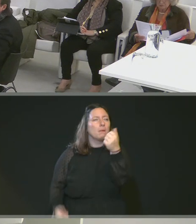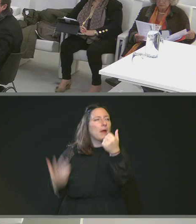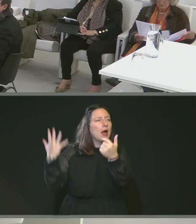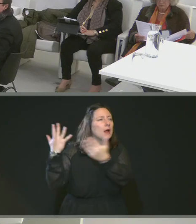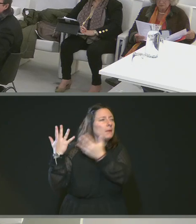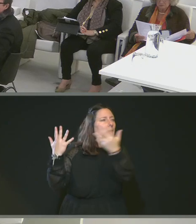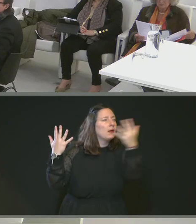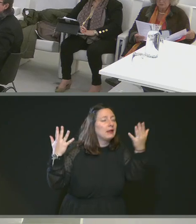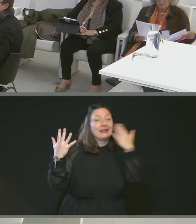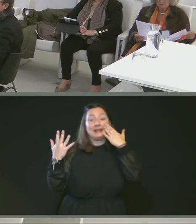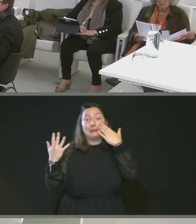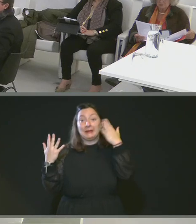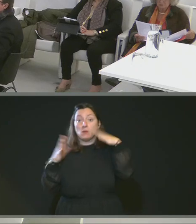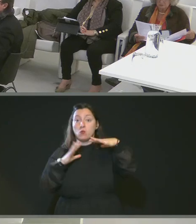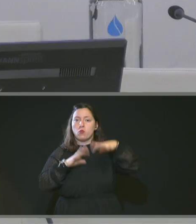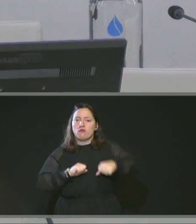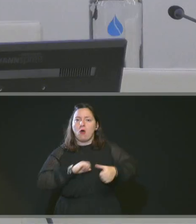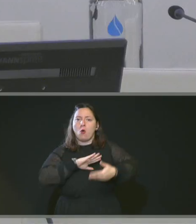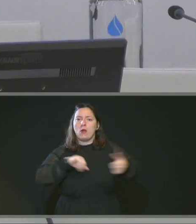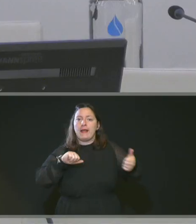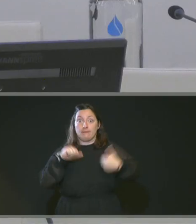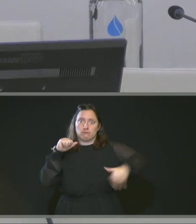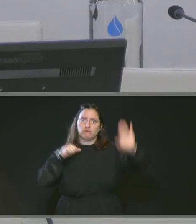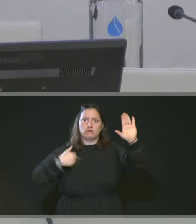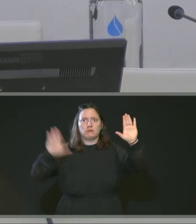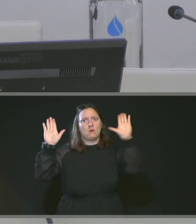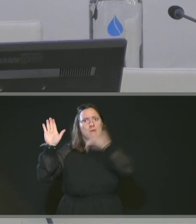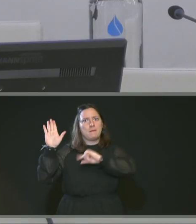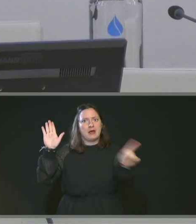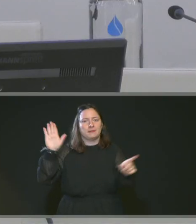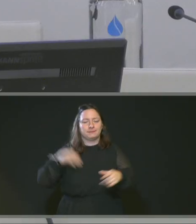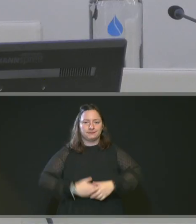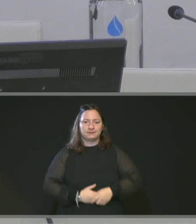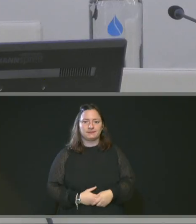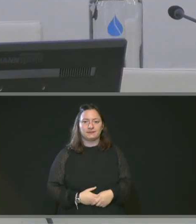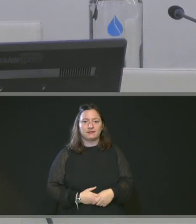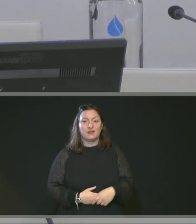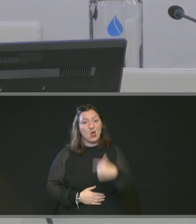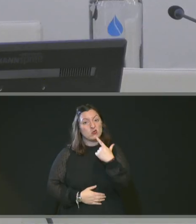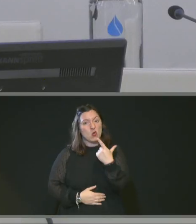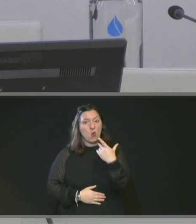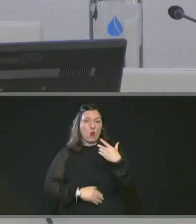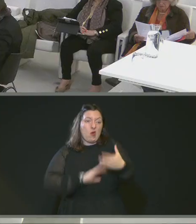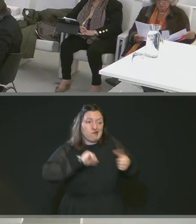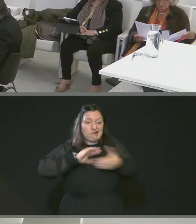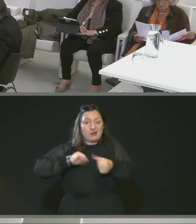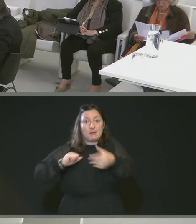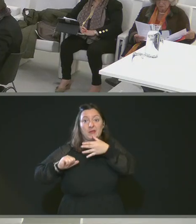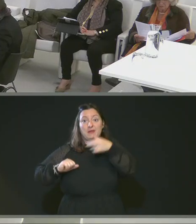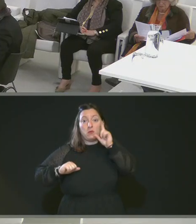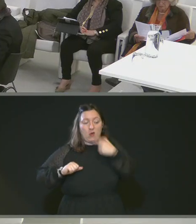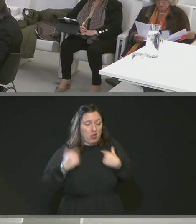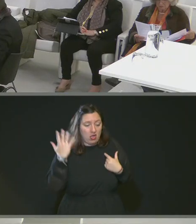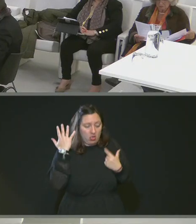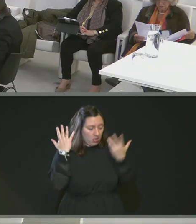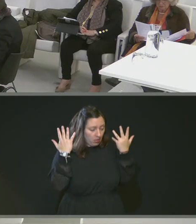Si vous avez une procuration, il faut lever deux mains, quoi. C ça que je veux dire. Si vous avez deux procurations, c'est qu un problème. Mais vous n'avez que deux mains.